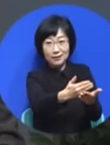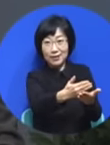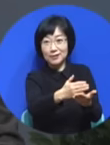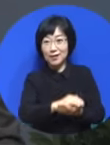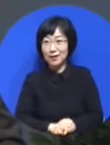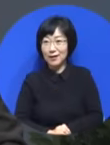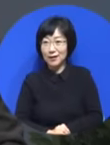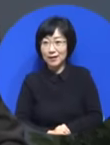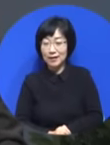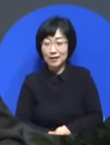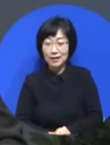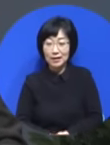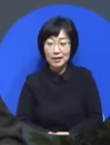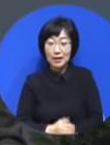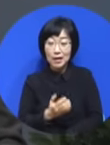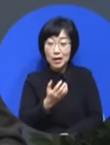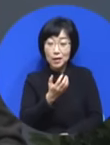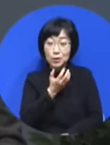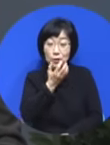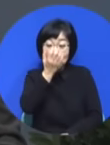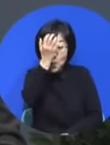요셉의 꿈은 달랐습니다.